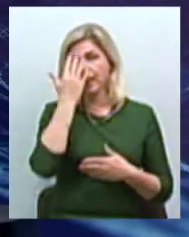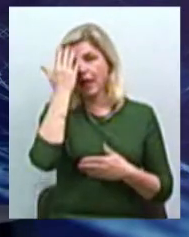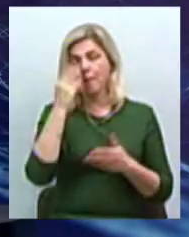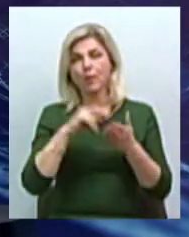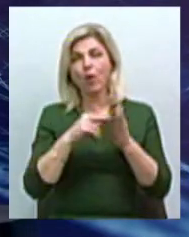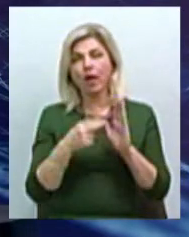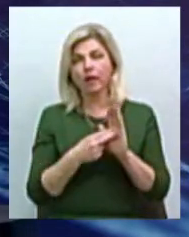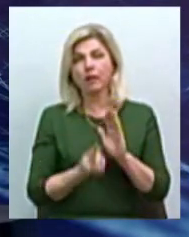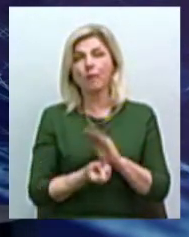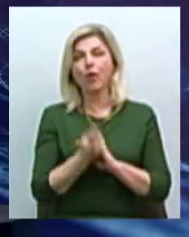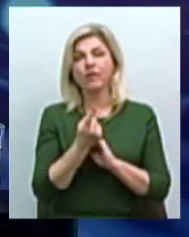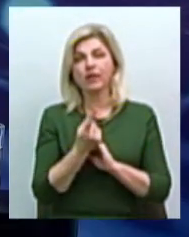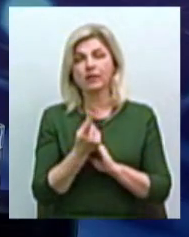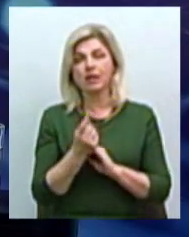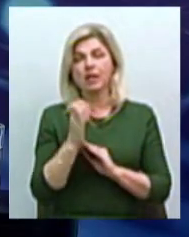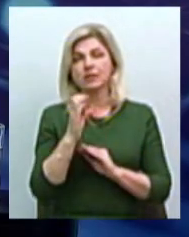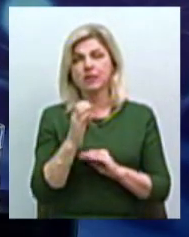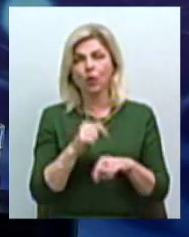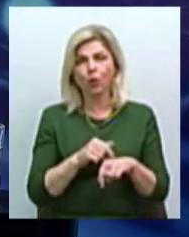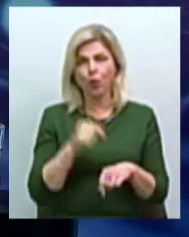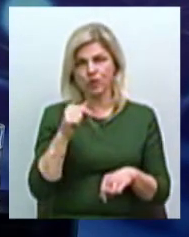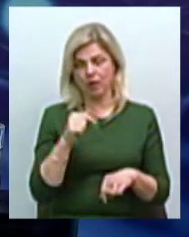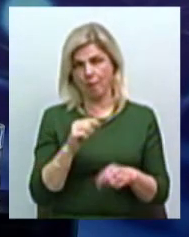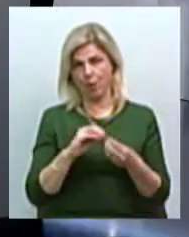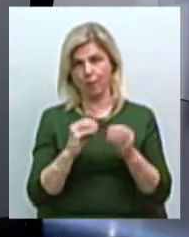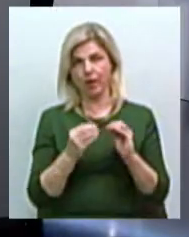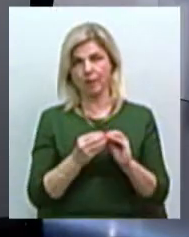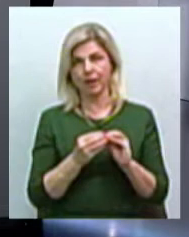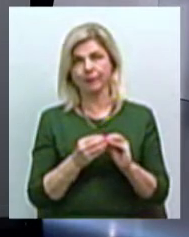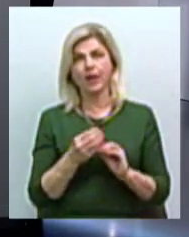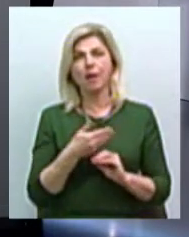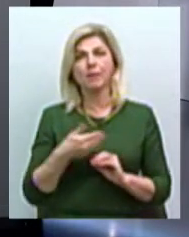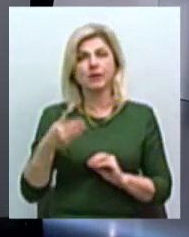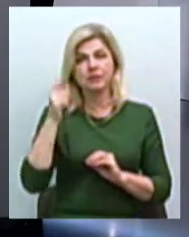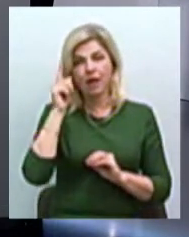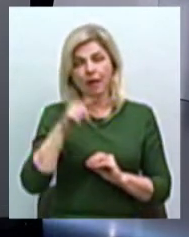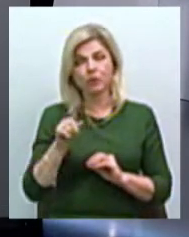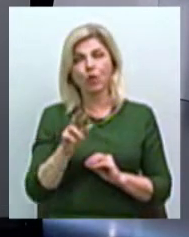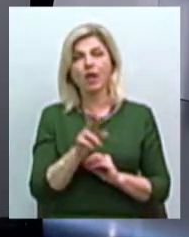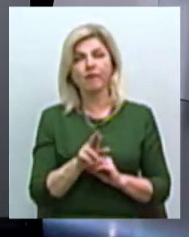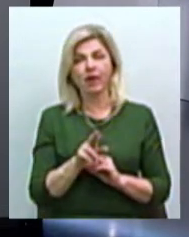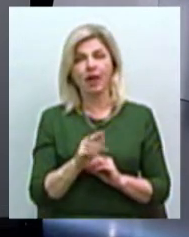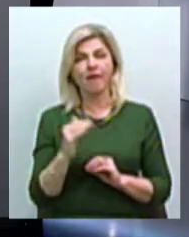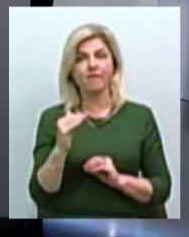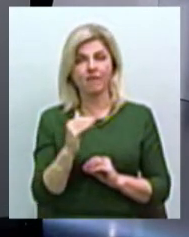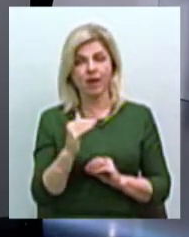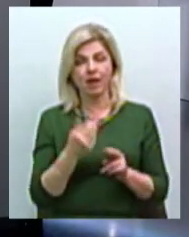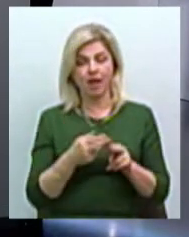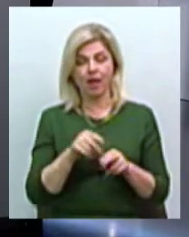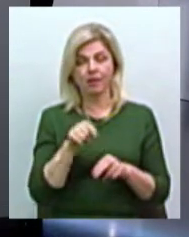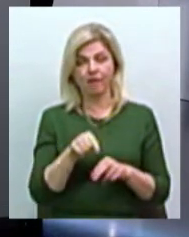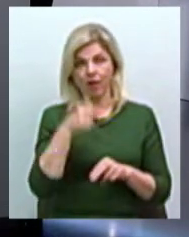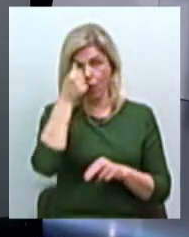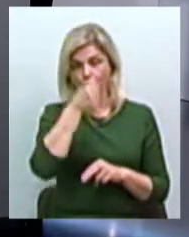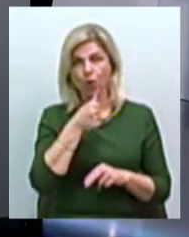більше, скажімо так, з острою проблемою. Ми знаємо, що в январі-феврі цього року були